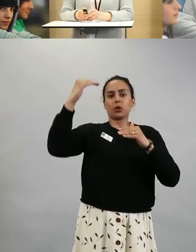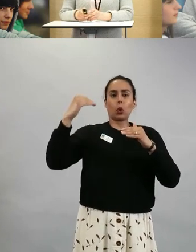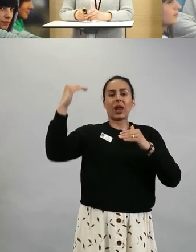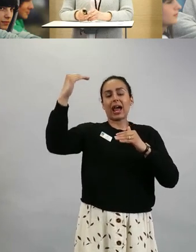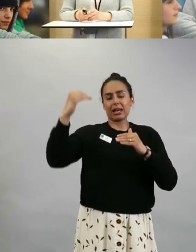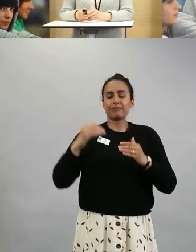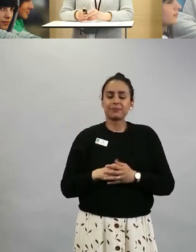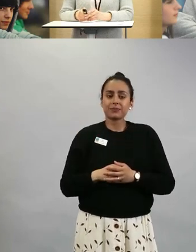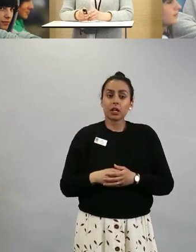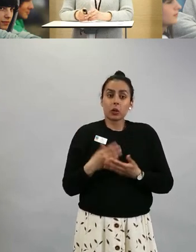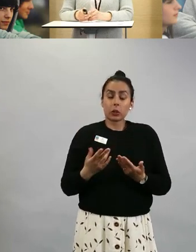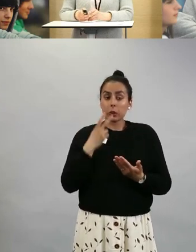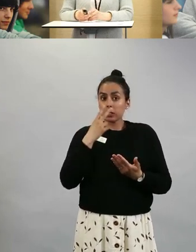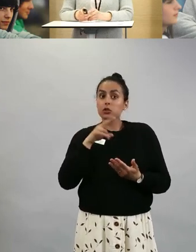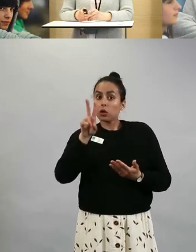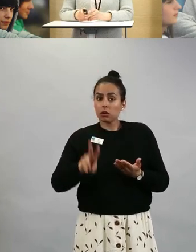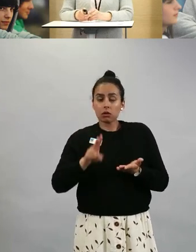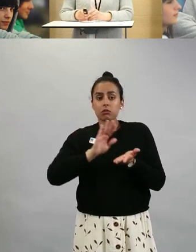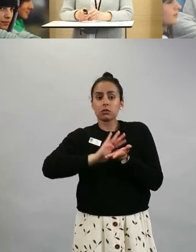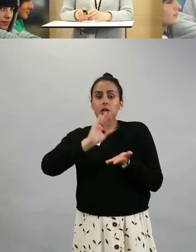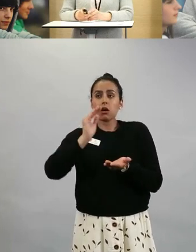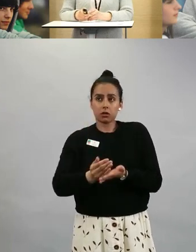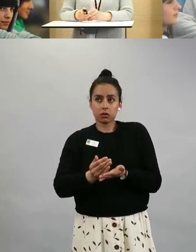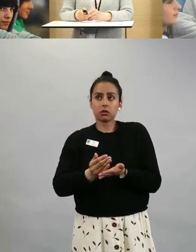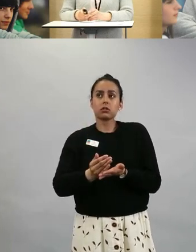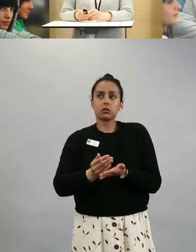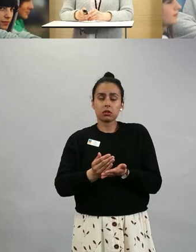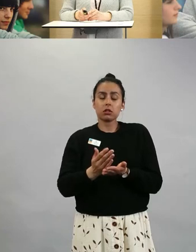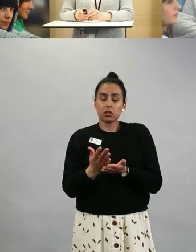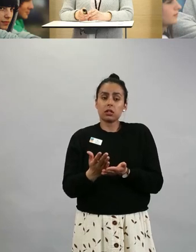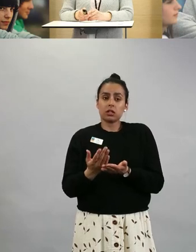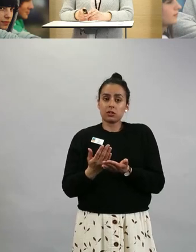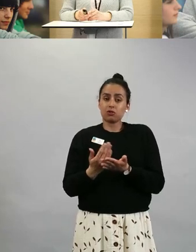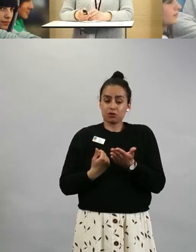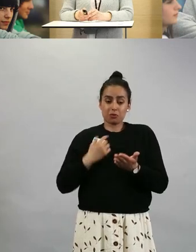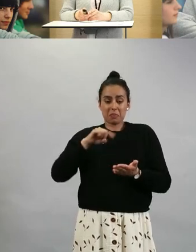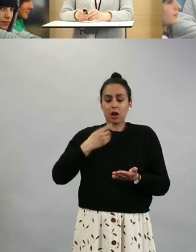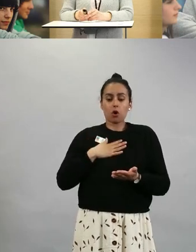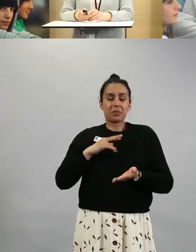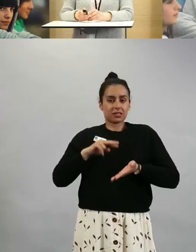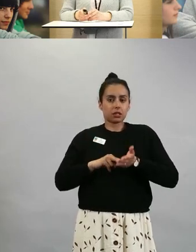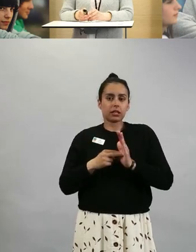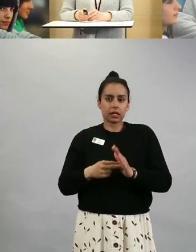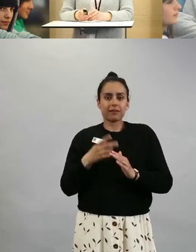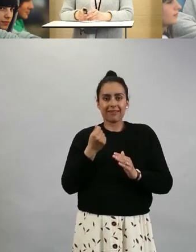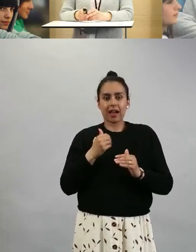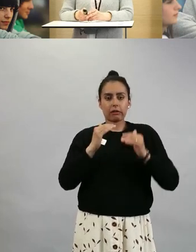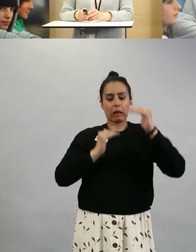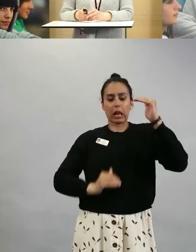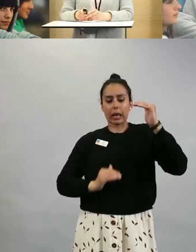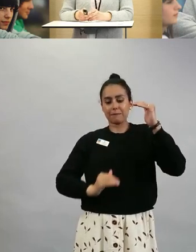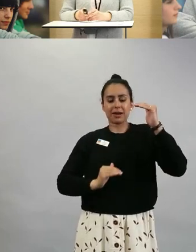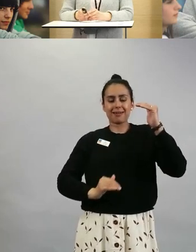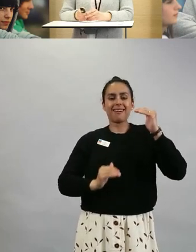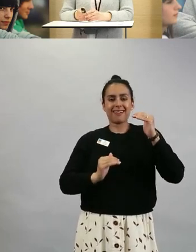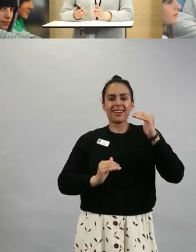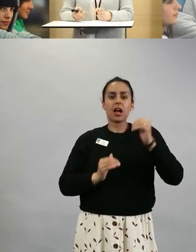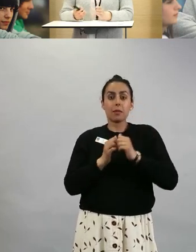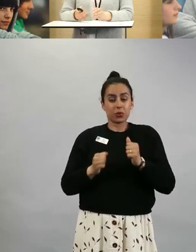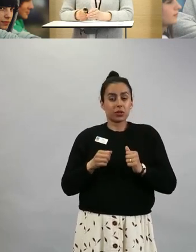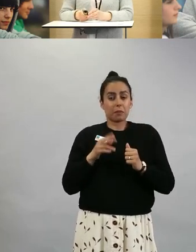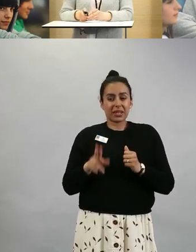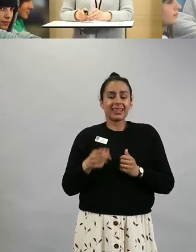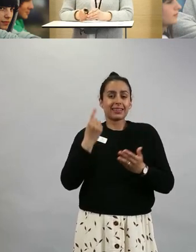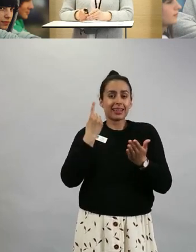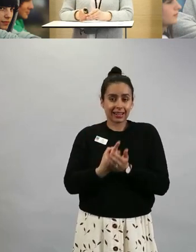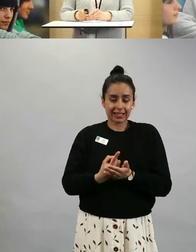kakkosannoksia, niin siinä me toki juuri tämän meidän strategian takia ollaan vielä jäljessä. Mutta tässä on nyt tärkeää nimenomaan se, että